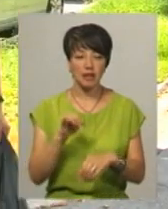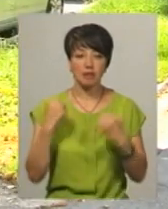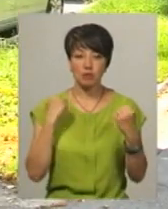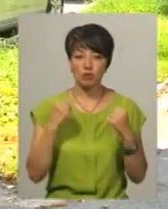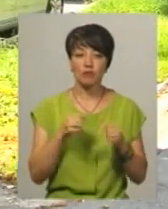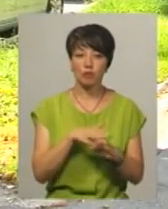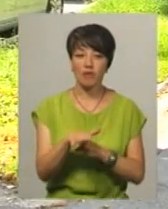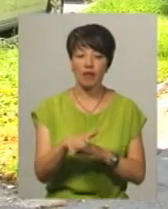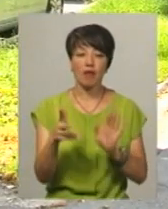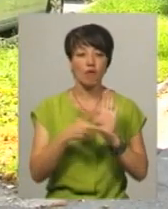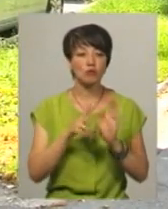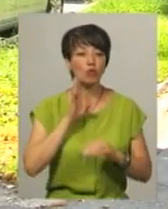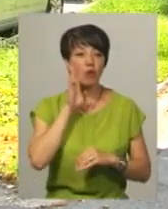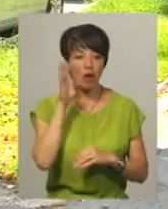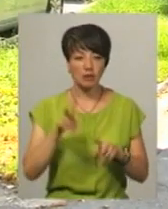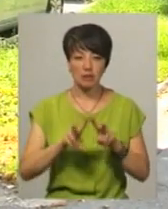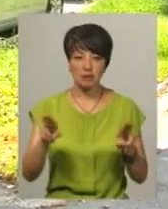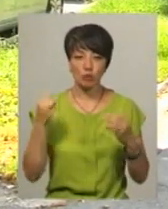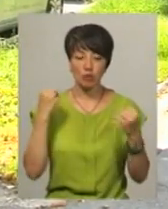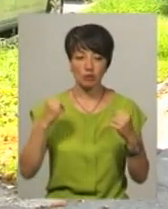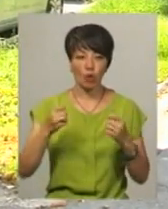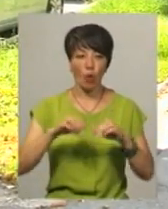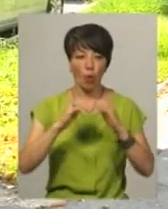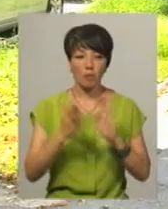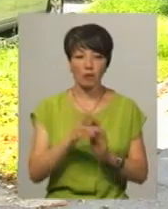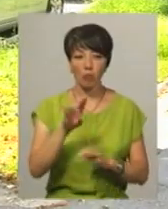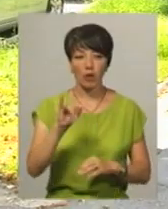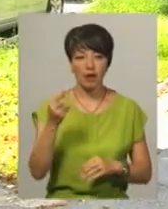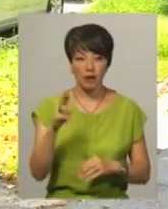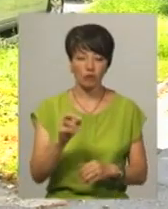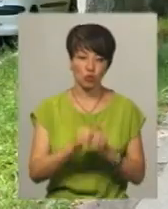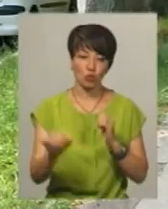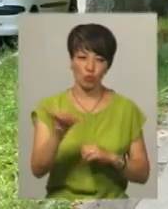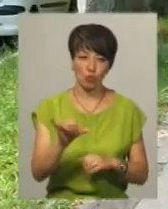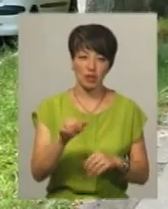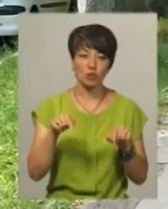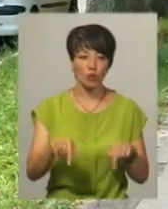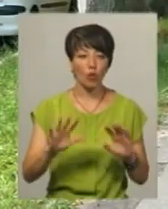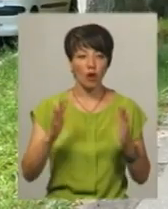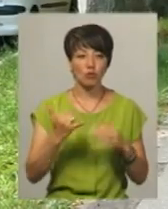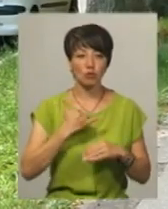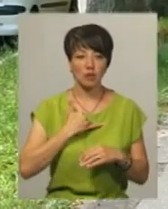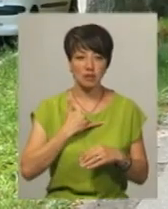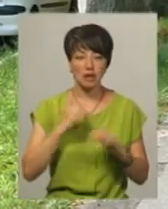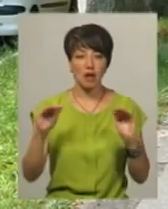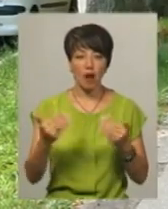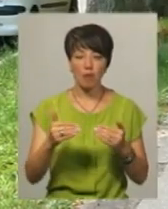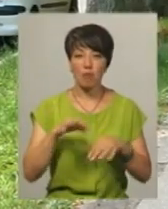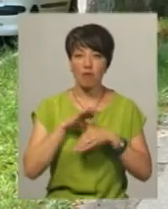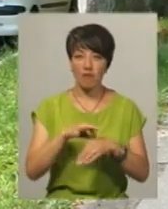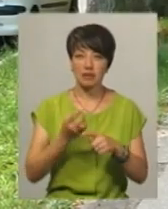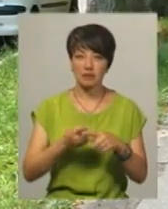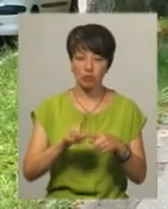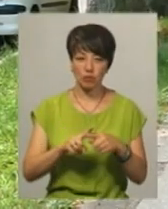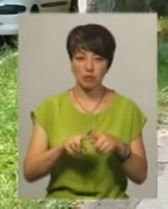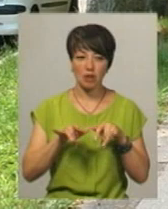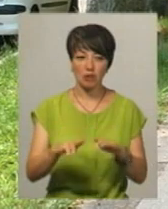-сіті» буде відбуватися на 8 ранку, так само на спортивному комплексі «Поділля» і так само щосуботи. Цього разу в нас в рамках проведення «Фітнес